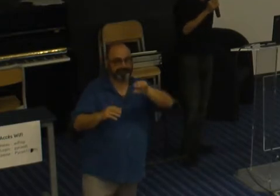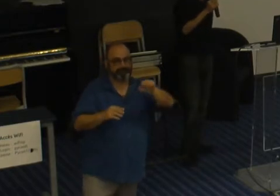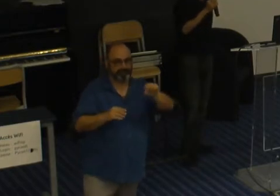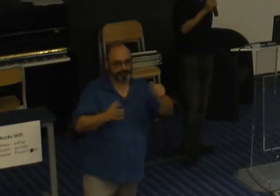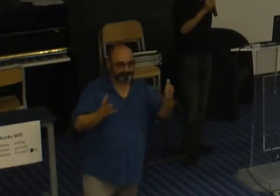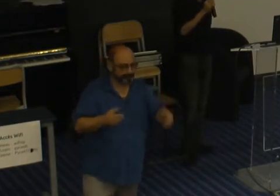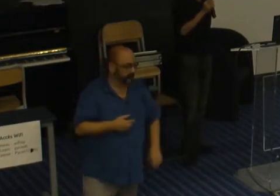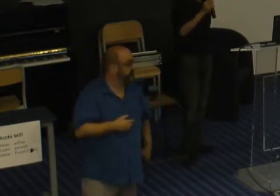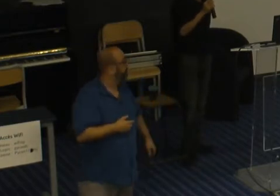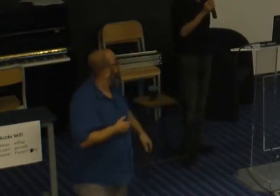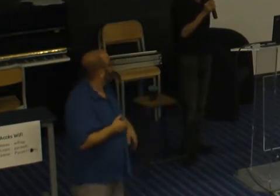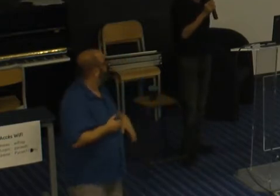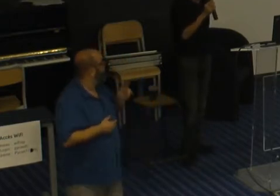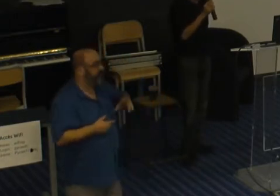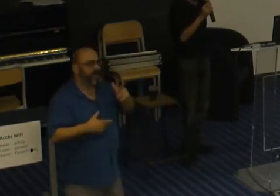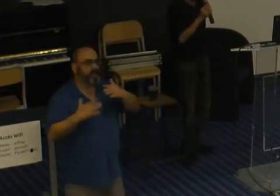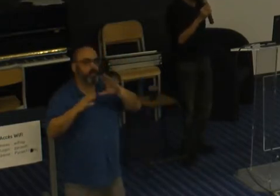partagée par l'humanité, c'est la connerie.